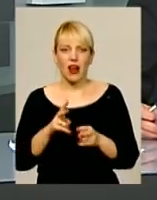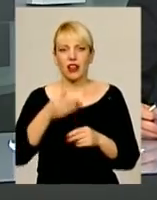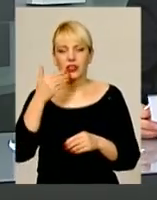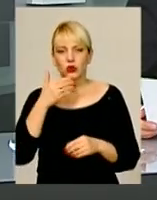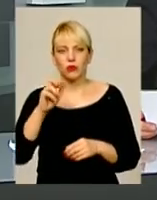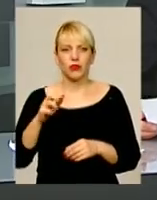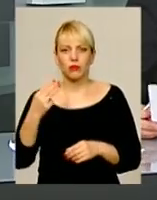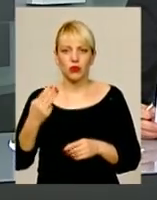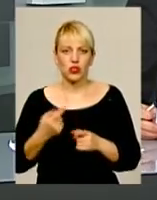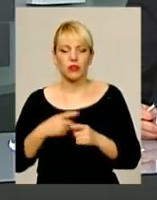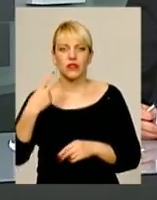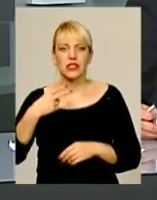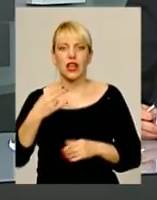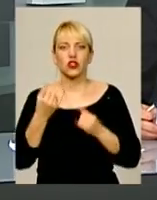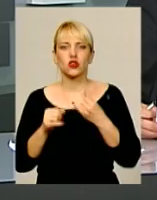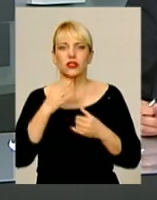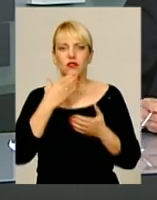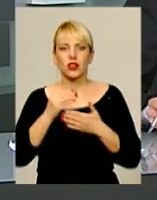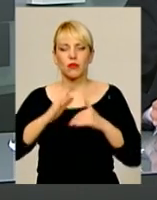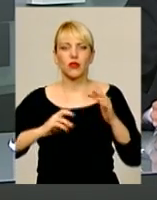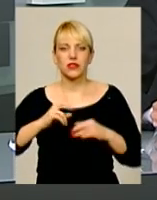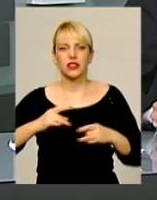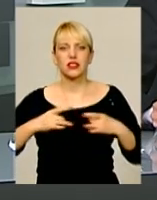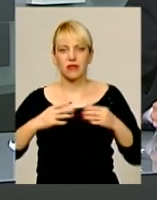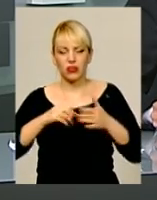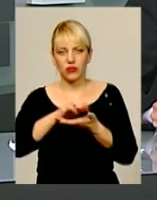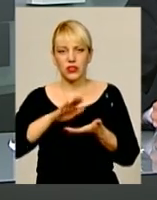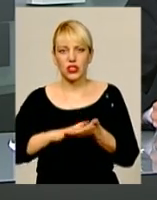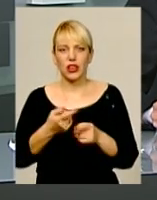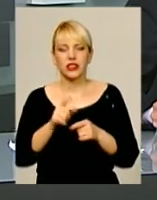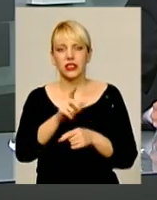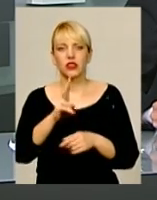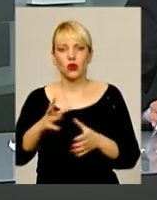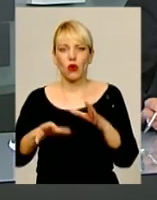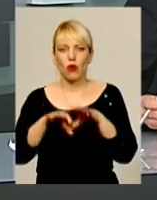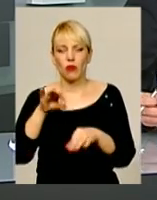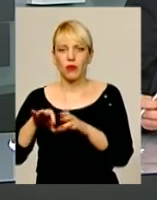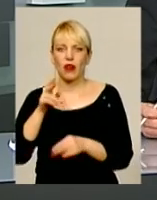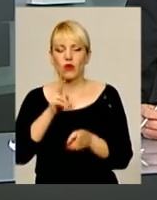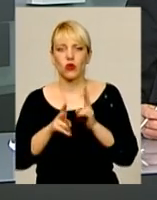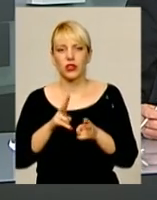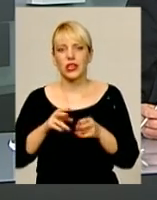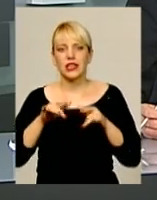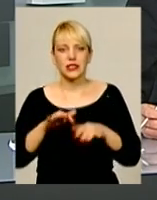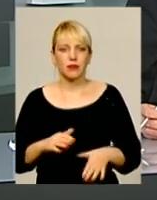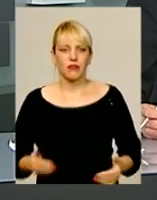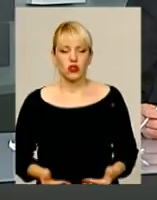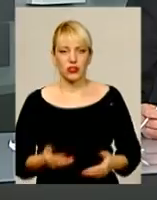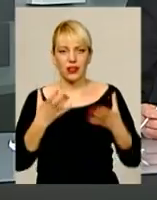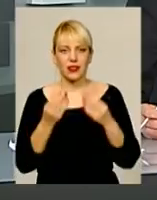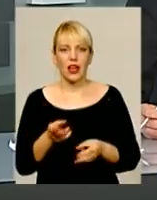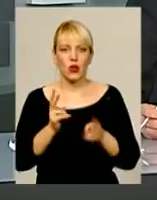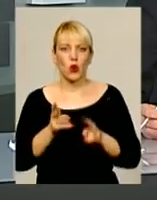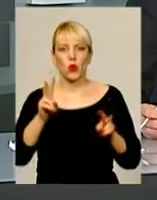супів. 20 жовтня своє професійне свято відзначають ті, хто обрав кулінарію своєю справою життя. День кухаря.